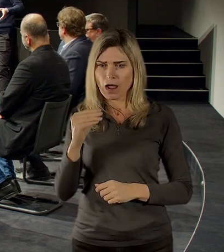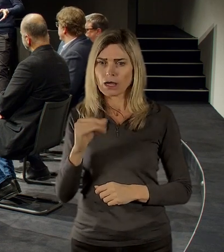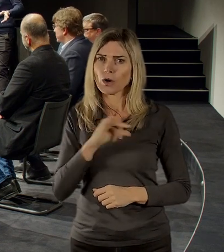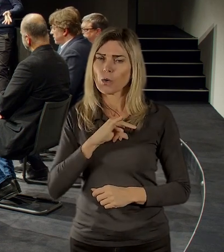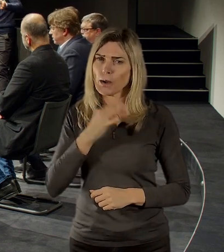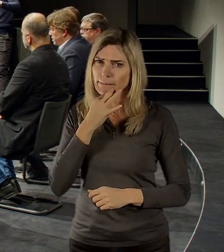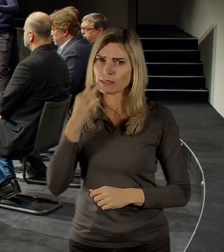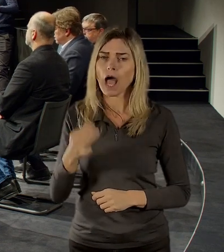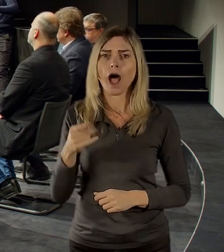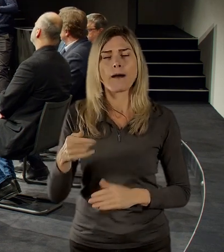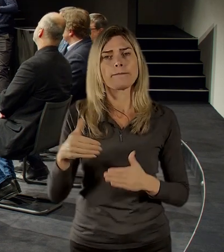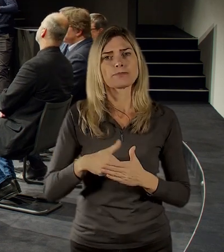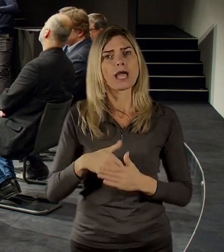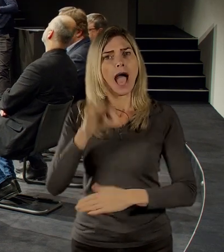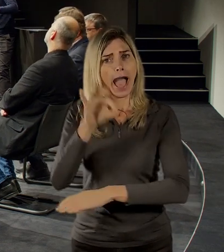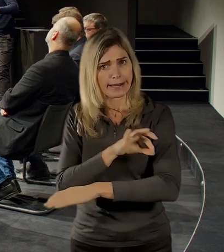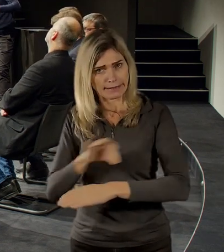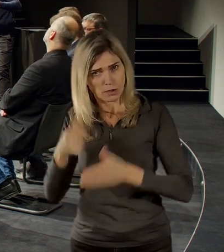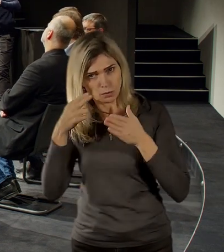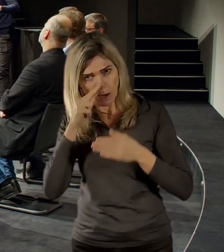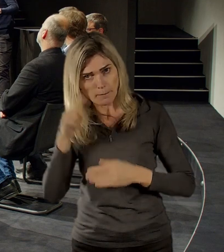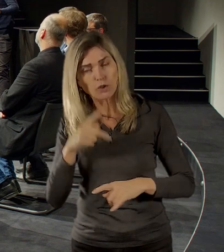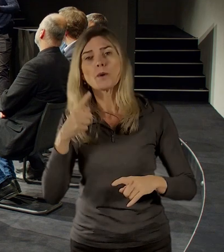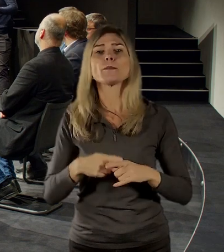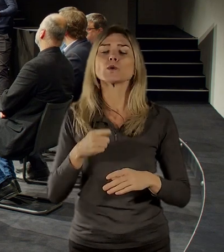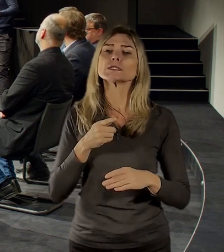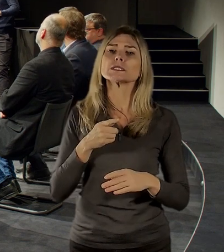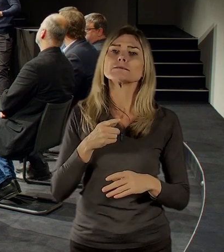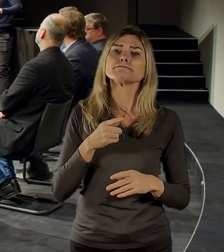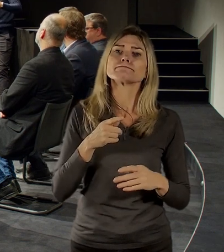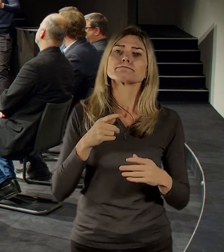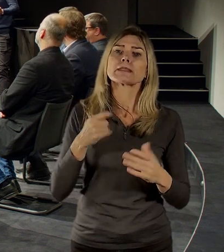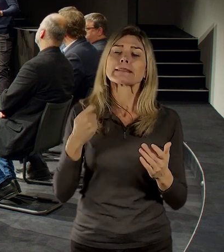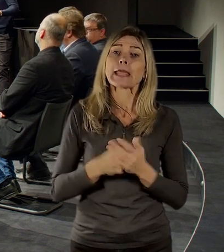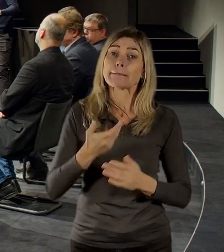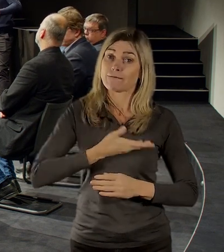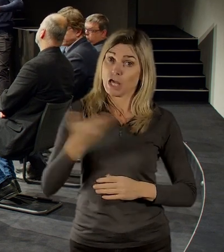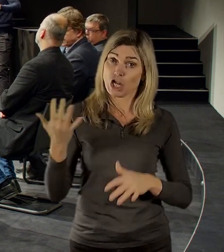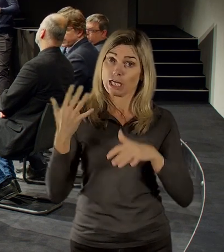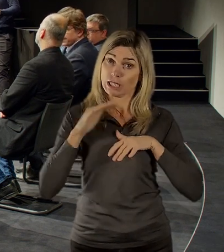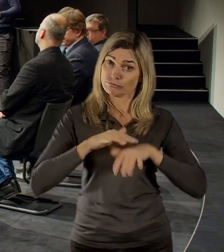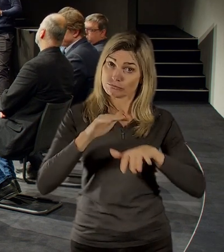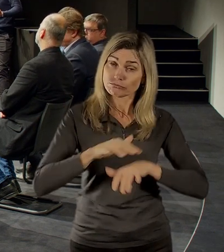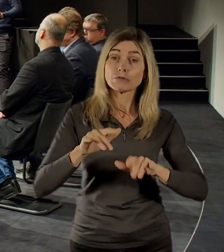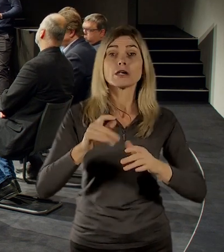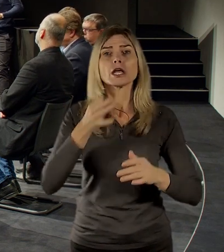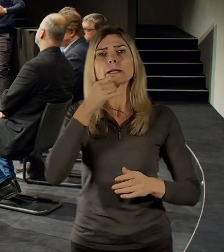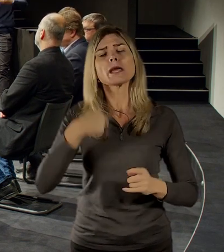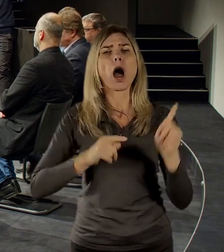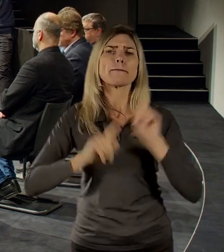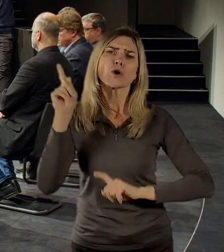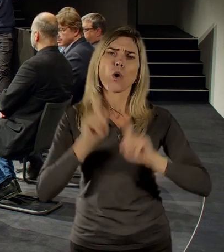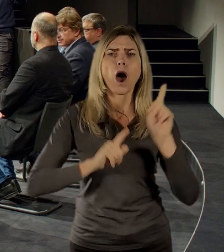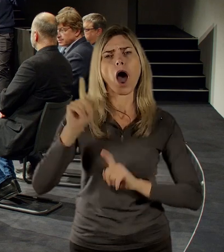institucionálně, tak architektonicky. Zda to bude prostor nízkoprahový, veřejný, zda já pokud půjdu kolem a